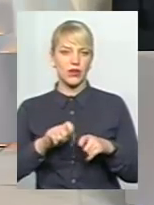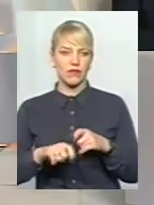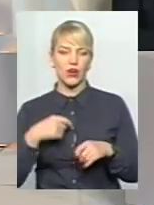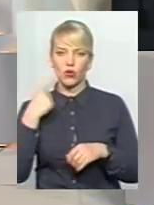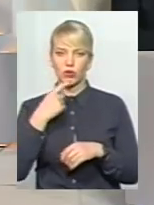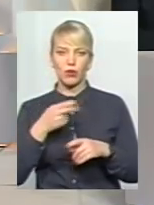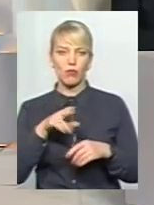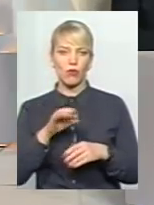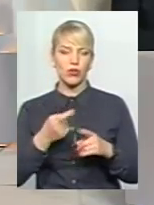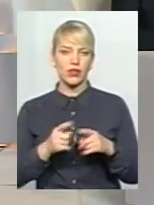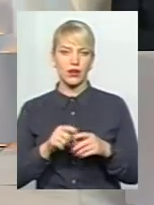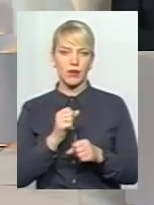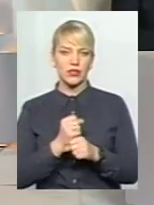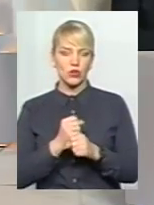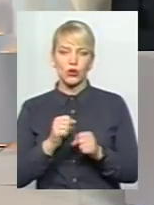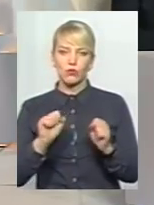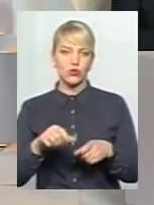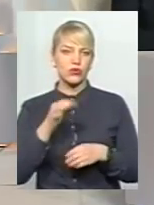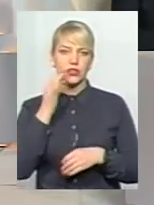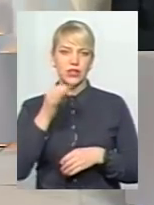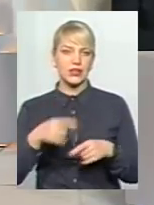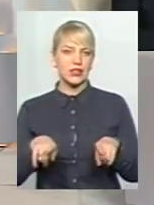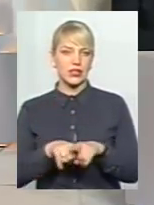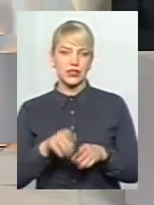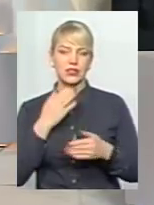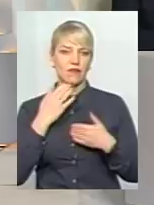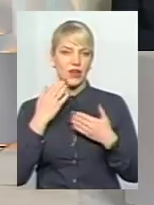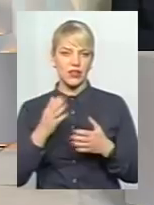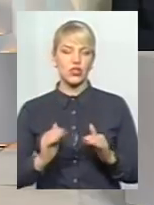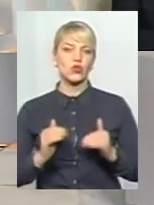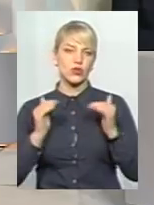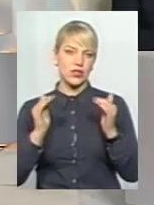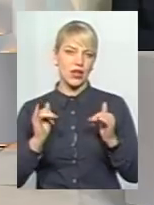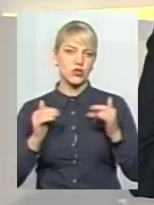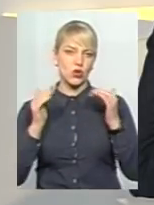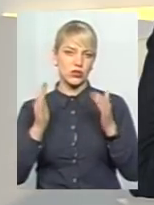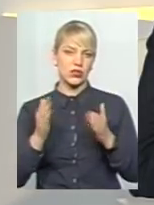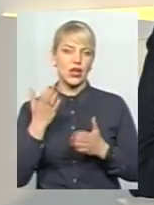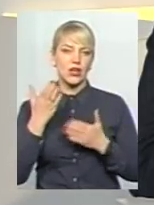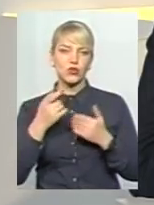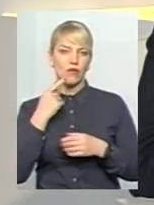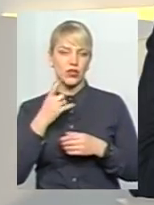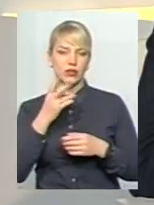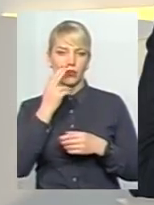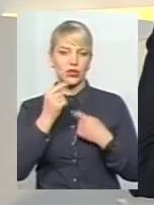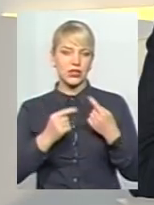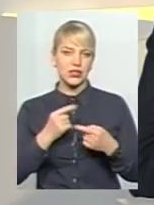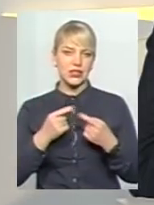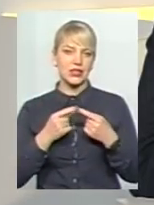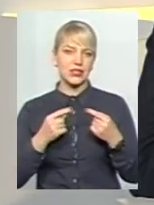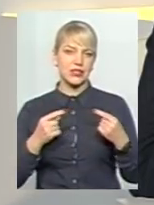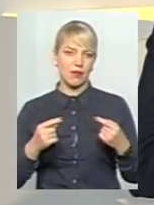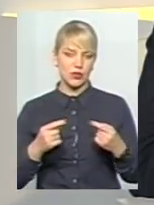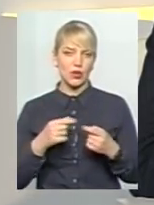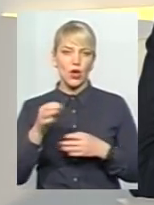по них працюю. Ну і можу сказати, що таких звернень зростає і зростає. Якщо говорити про традиційні засоби комунікації, то тут ми